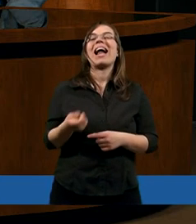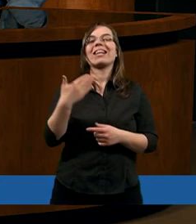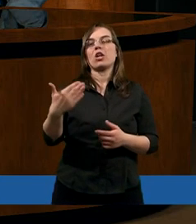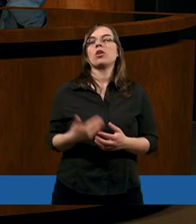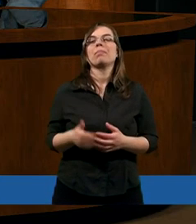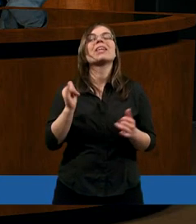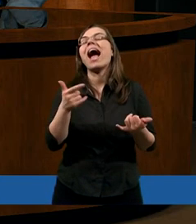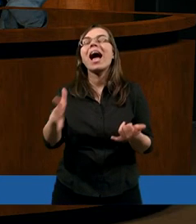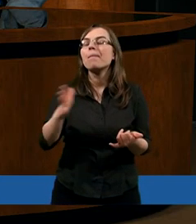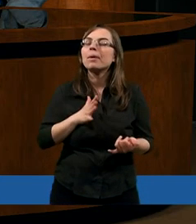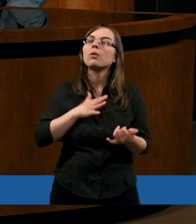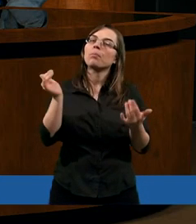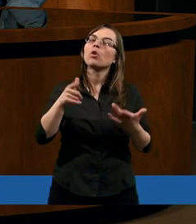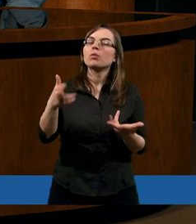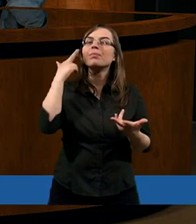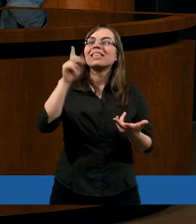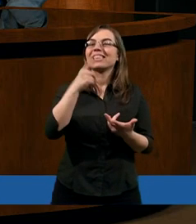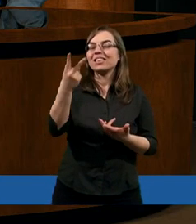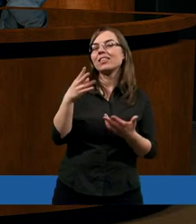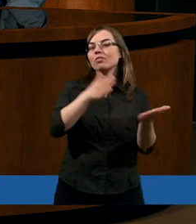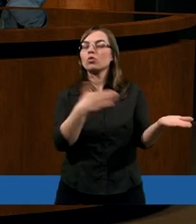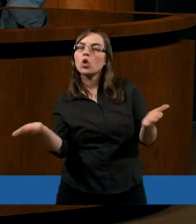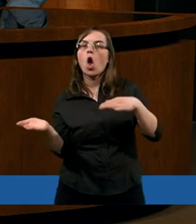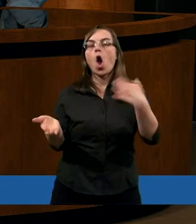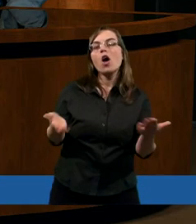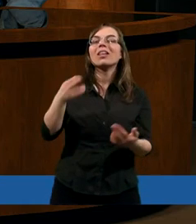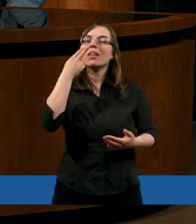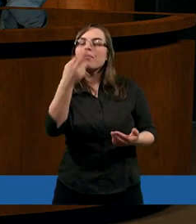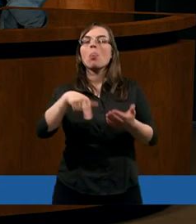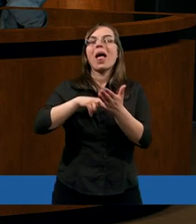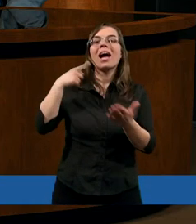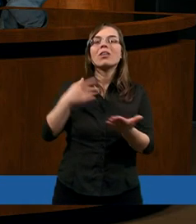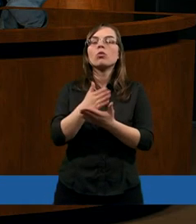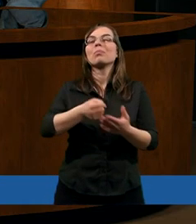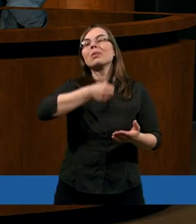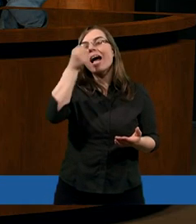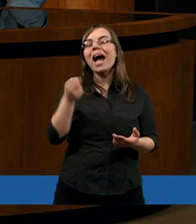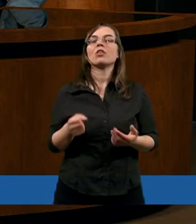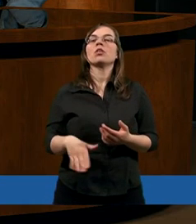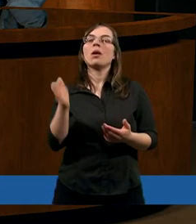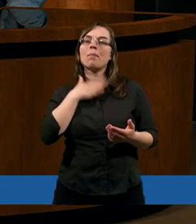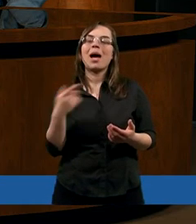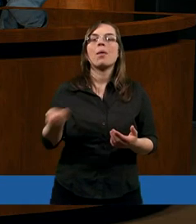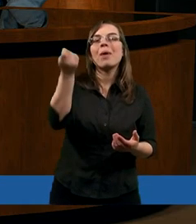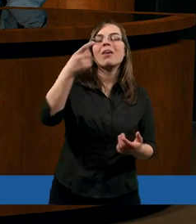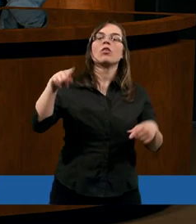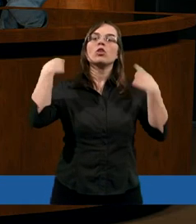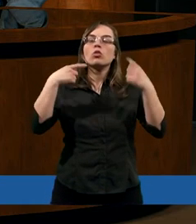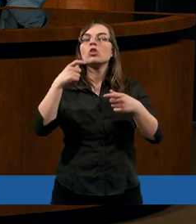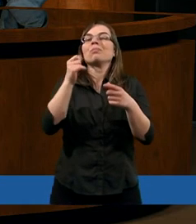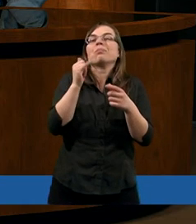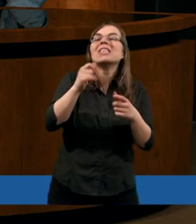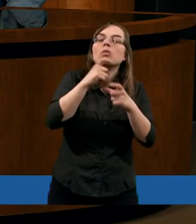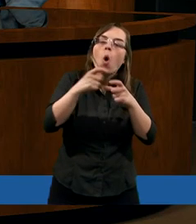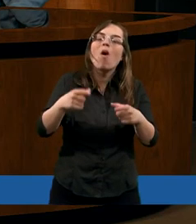Spróbujmy sobie jakby z tych dwóch stron spojrzeć na tę służbę starszych, którzy mają paść trzodę Bożą.